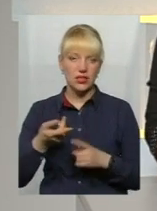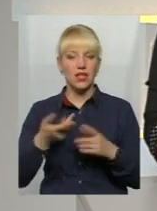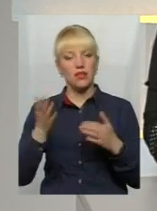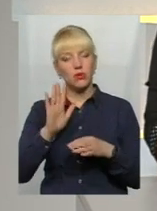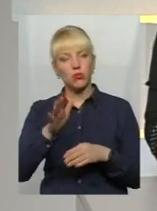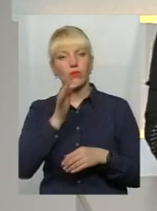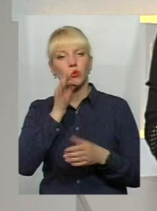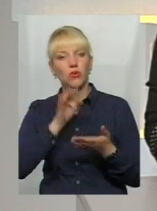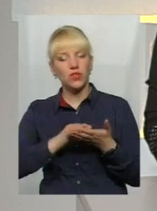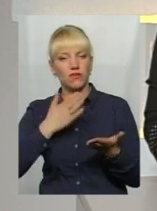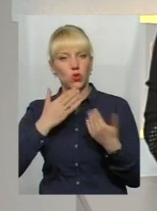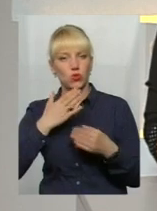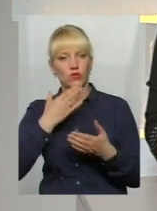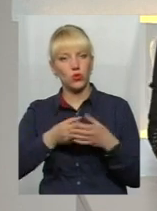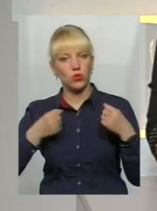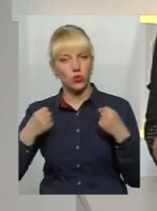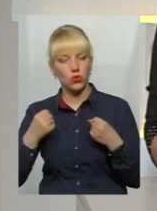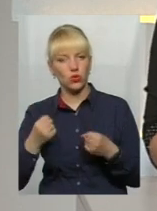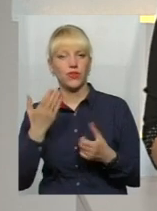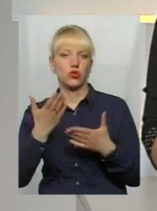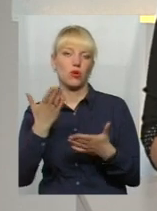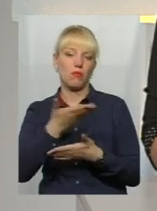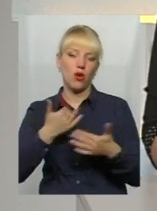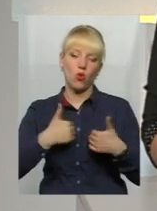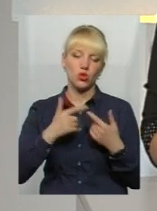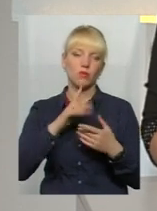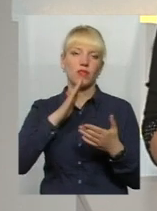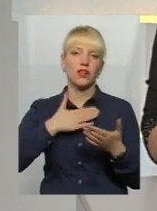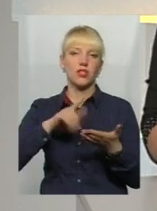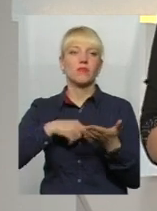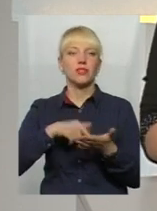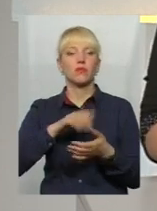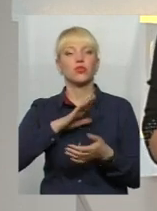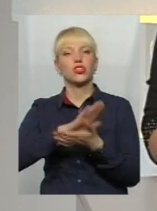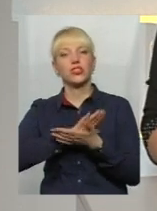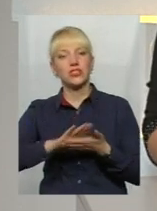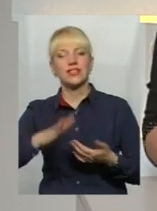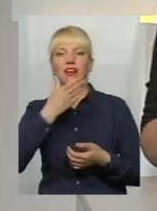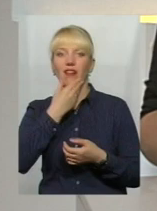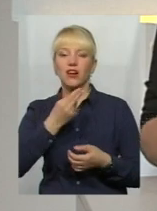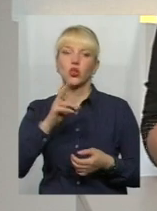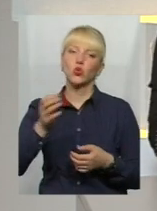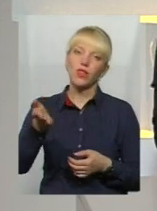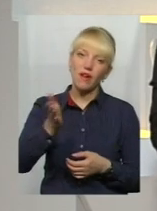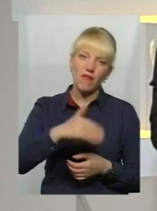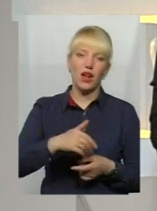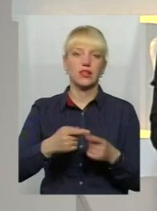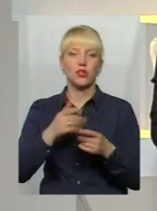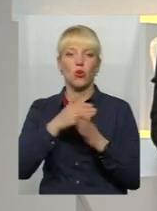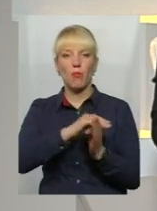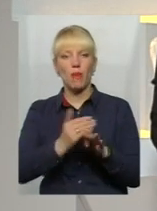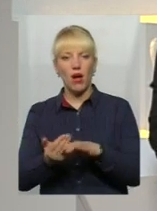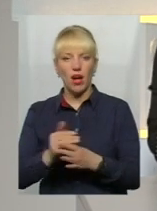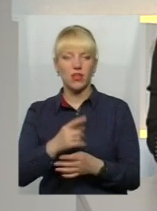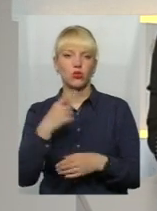відповідально до нього ставитись, і якщо ми хочемо, щоб наше місто було чисте, гарне, то давайте допомагати один одному,